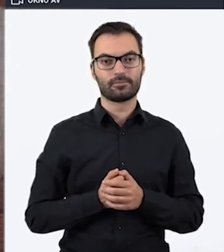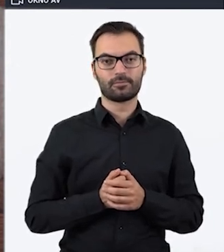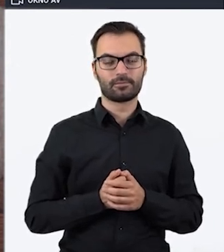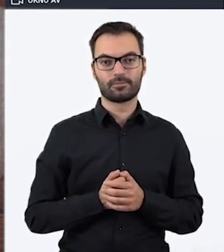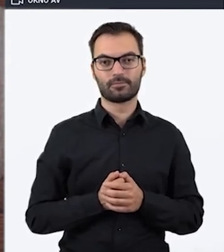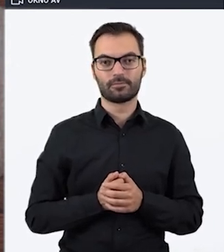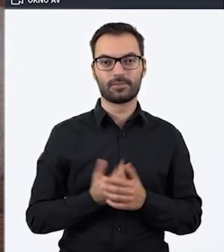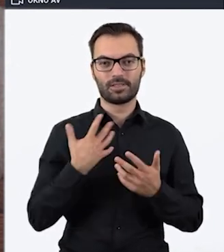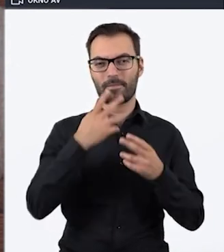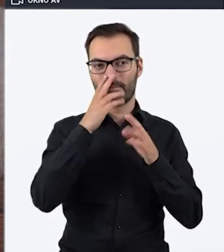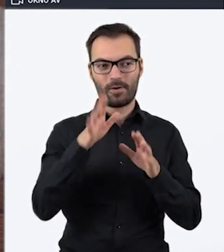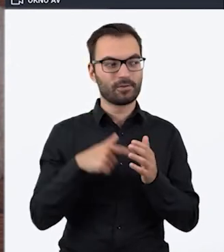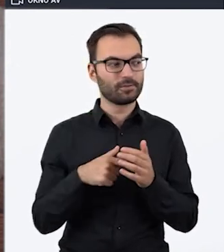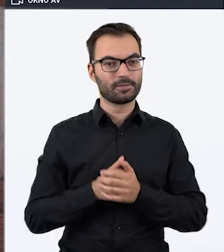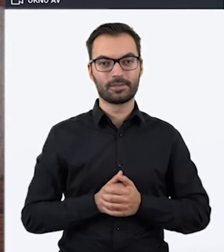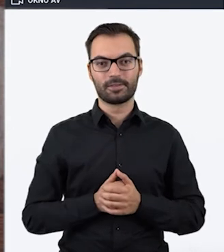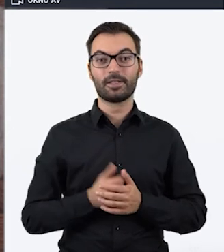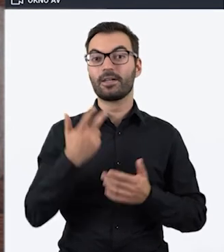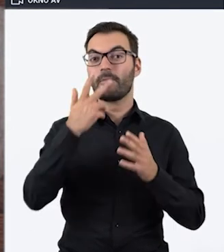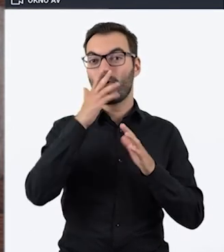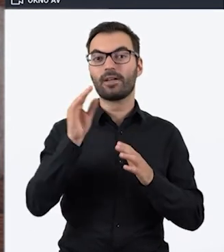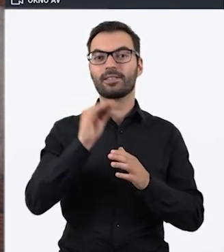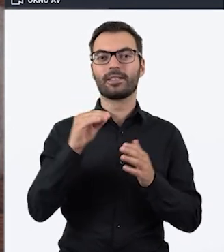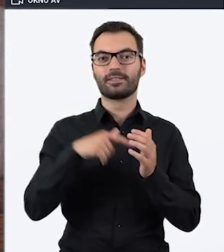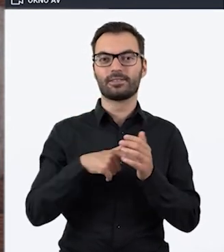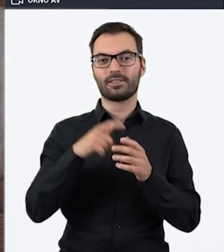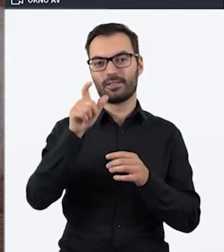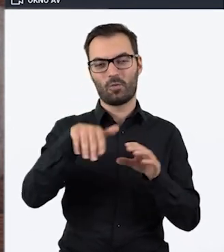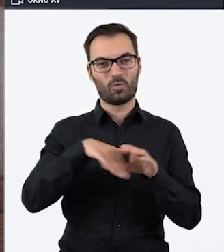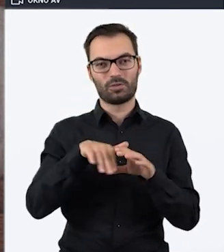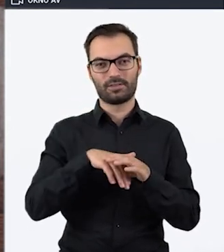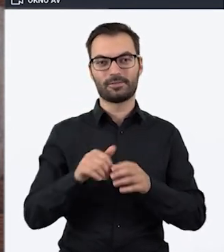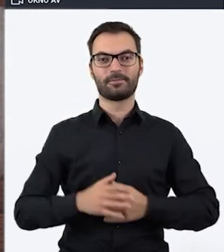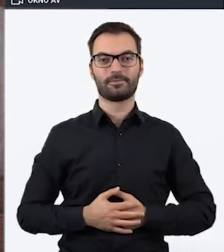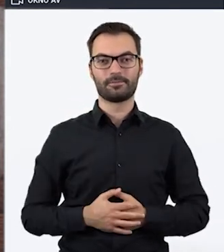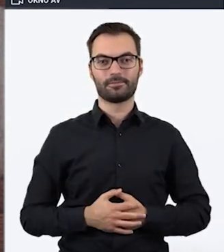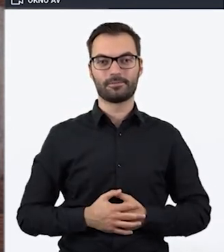Chciałabym to pokazać z perspektywy jeszcze uczestnika. Już momencik.